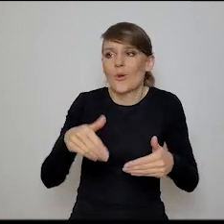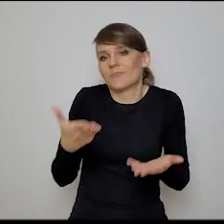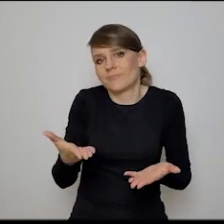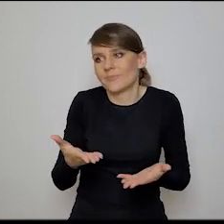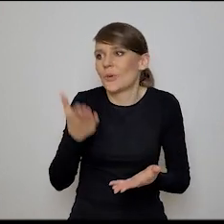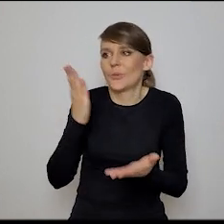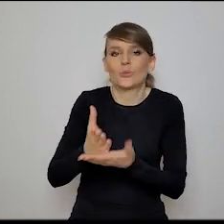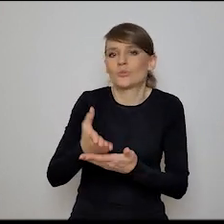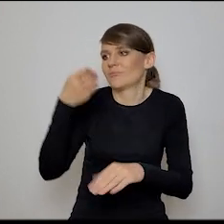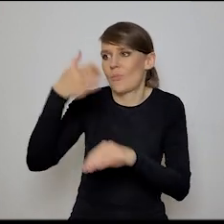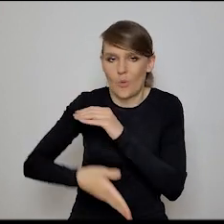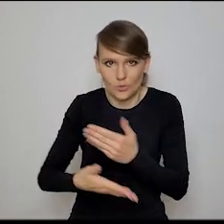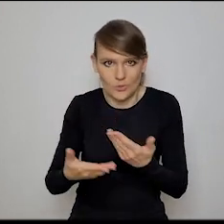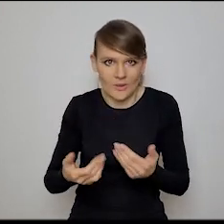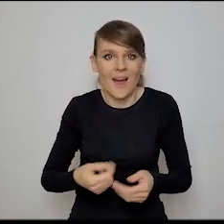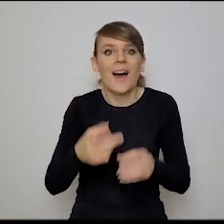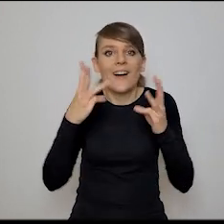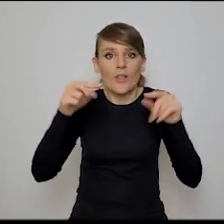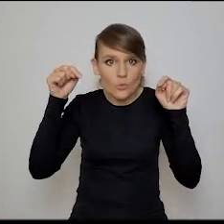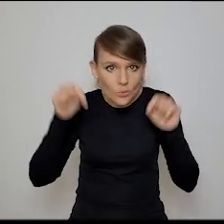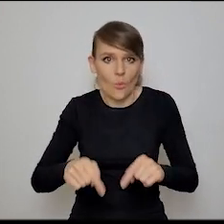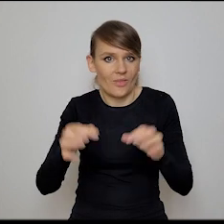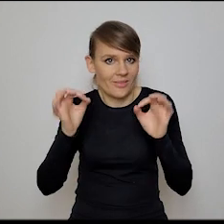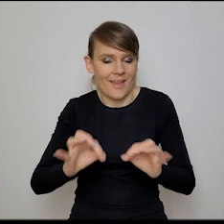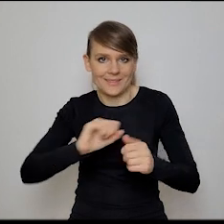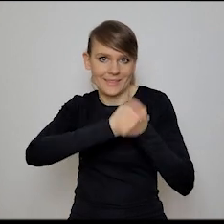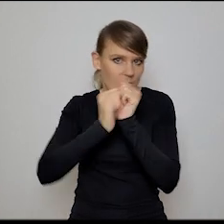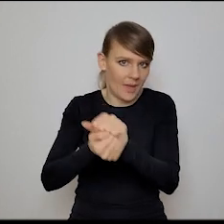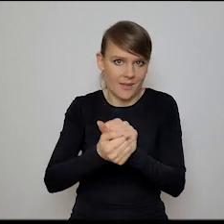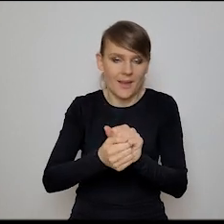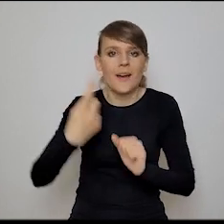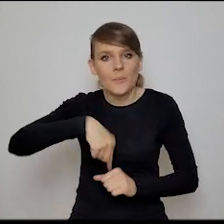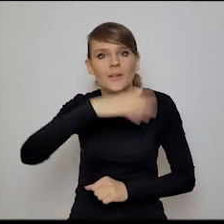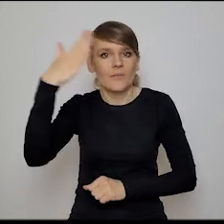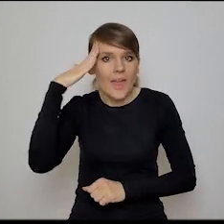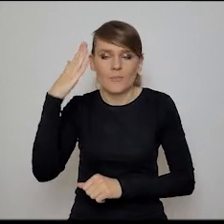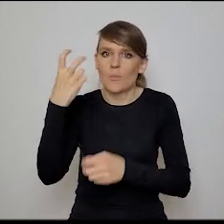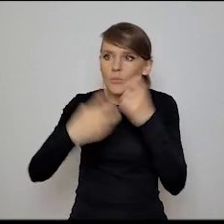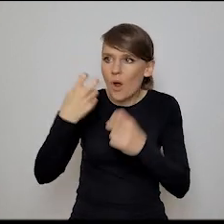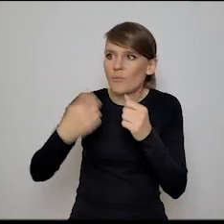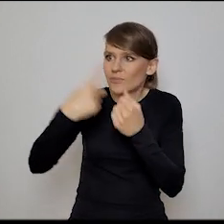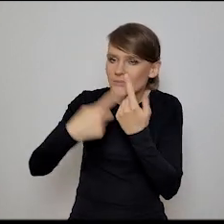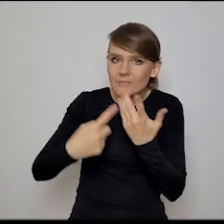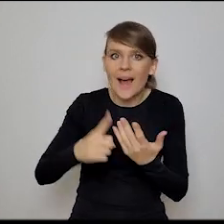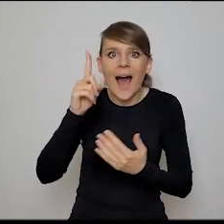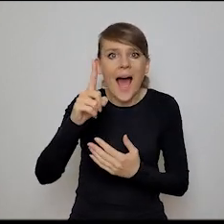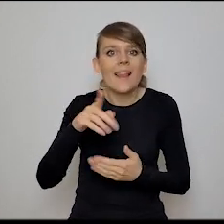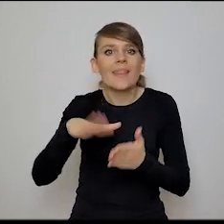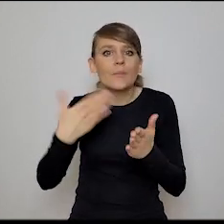odjechał i nic by nie zostało. więc jakby trochę chodzi o to, że tu jest ta zmiana fundamentalna, że wiemy o pewnych problemach, które wiszą, a na przykład